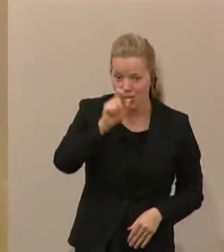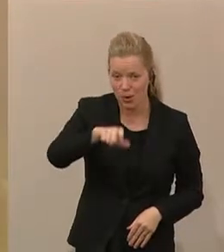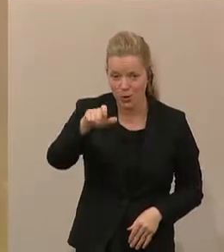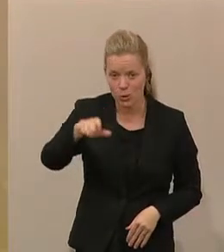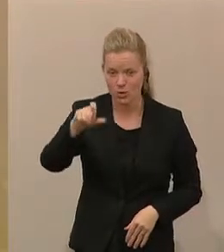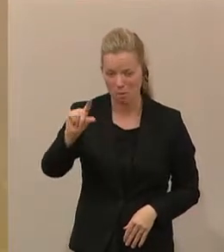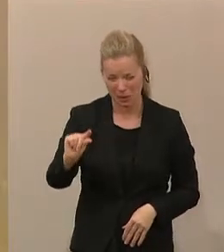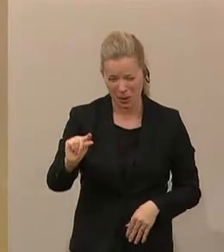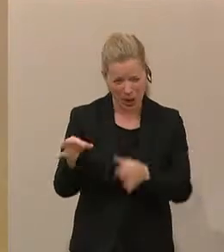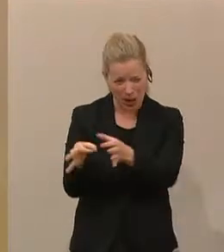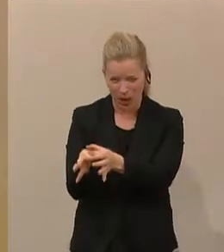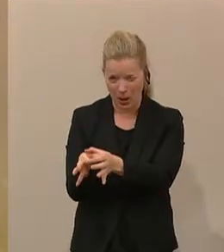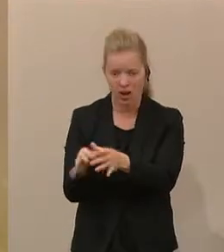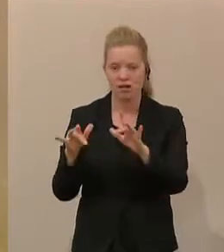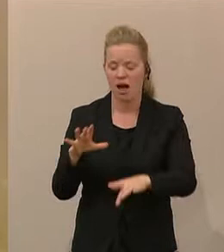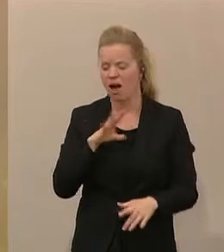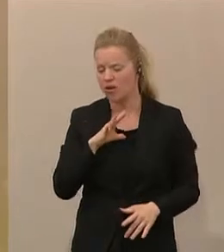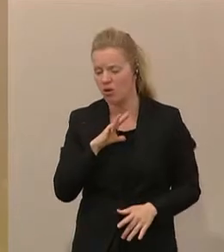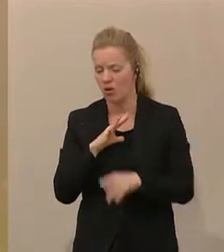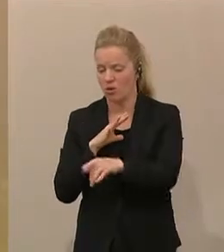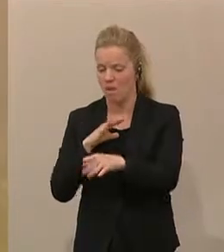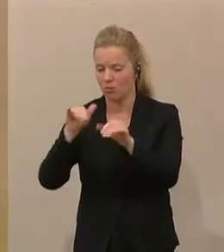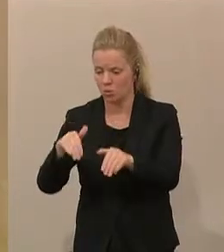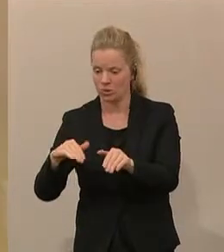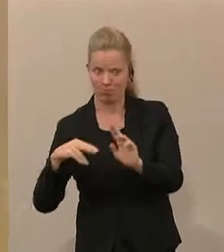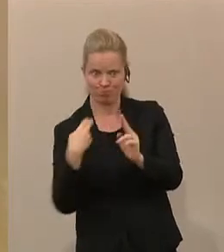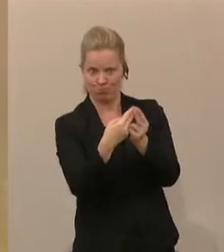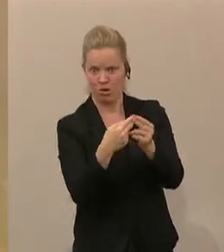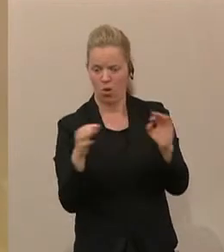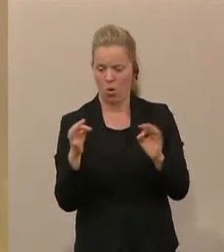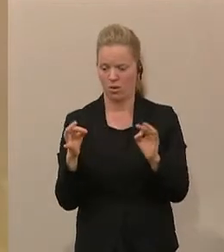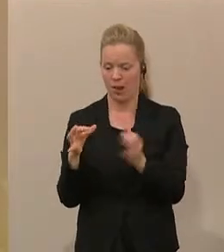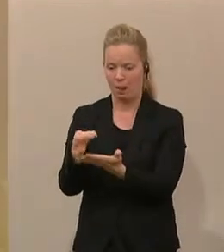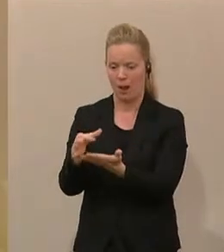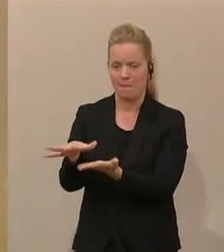bedroht von einer Assimilierung oder gar von einer Auslöschung.